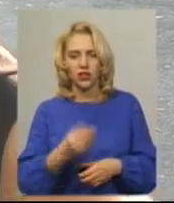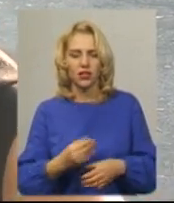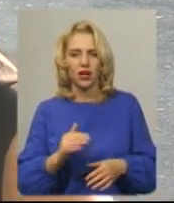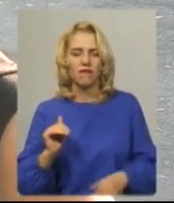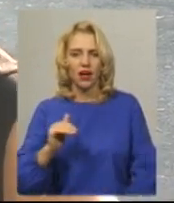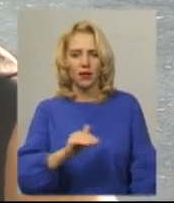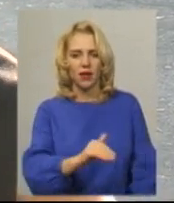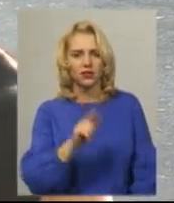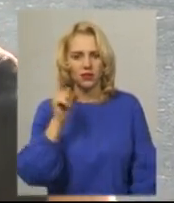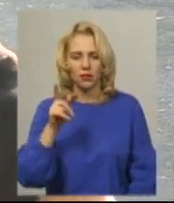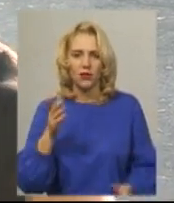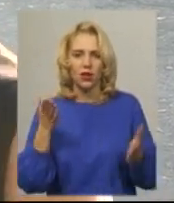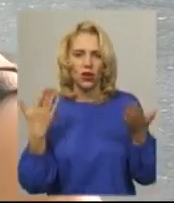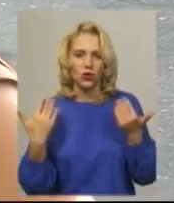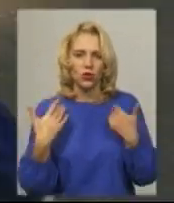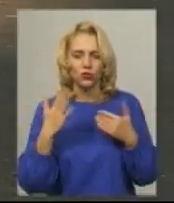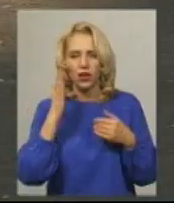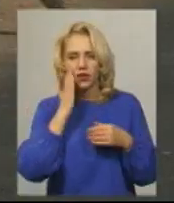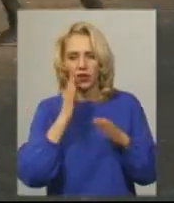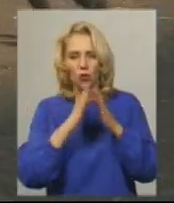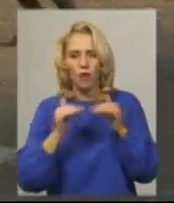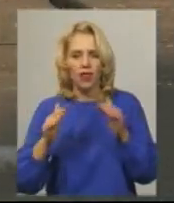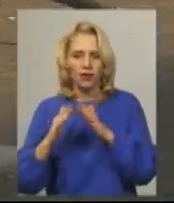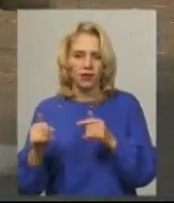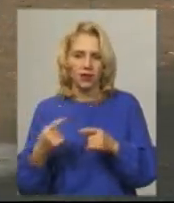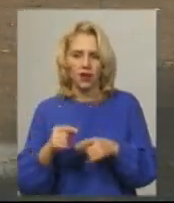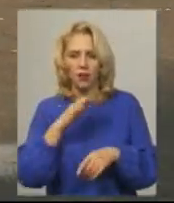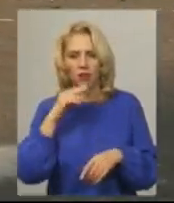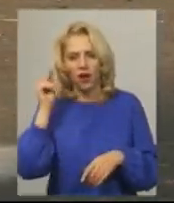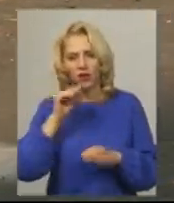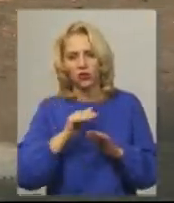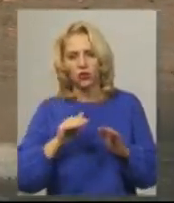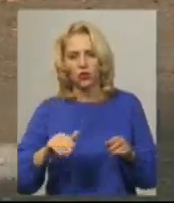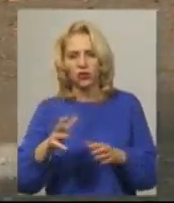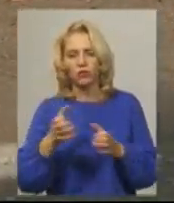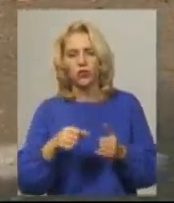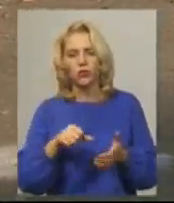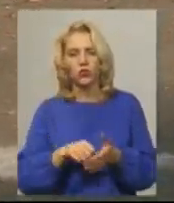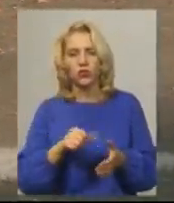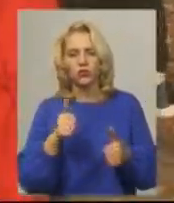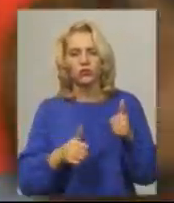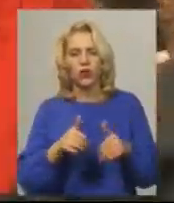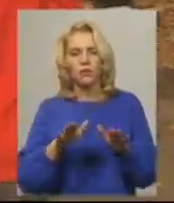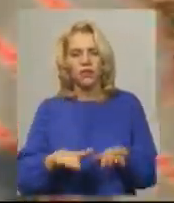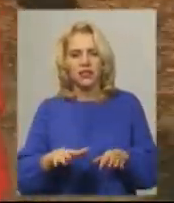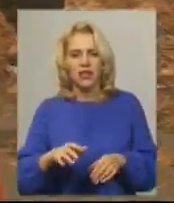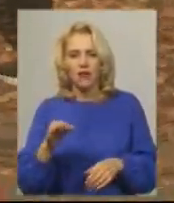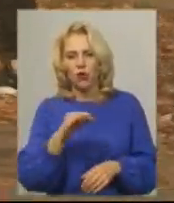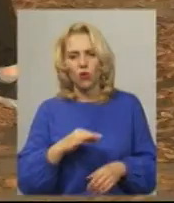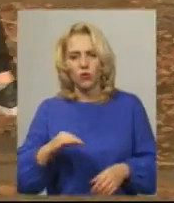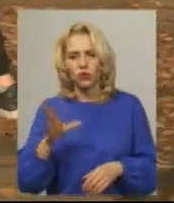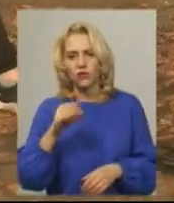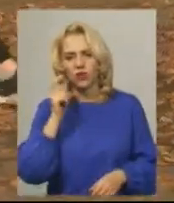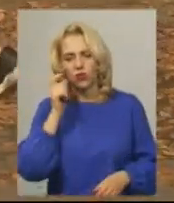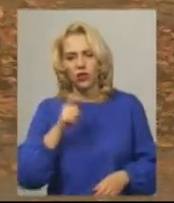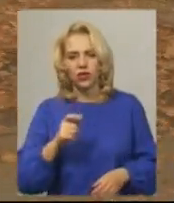Карпати, там ночувати в палатках». Багато учнів бойового ГОПК беруть участь у змаганнях місцевого, обласного та всеукраїнського рівня.